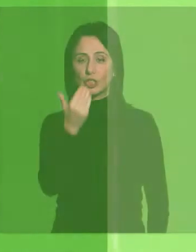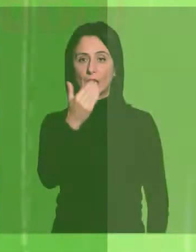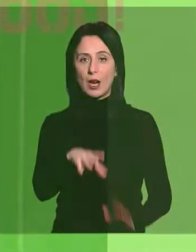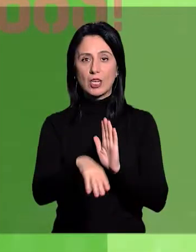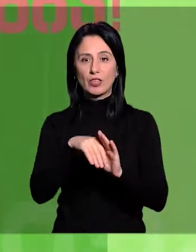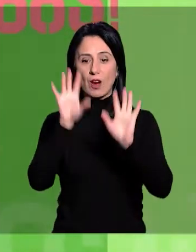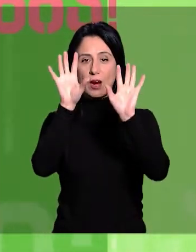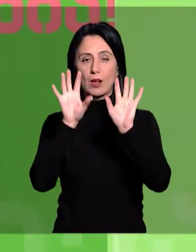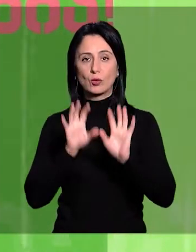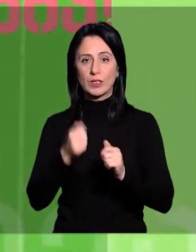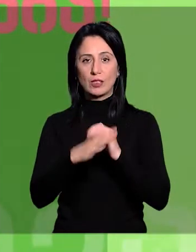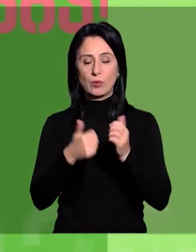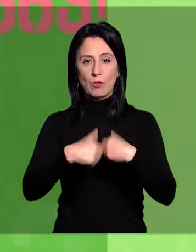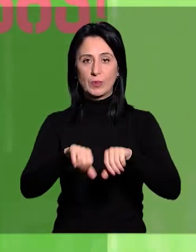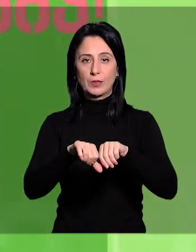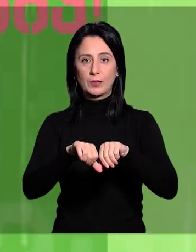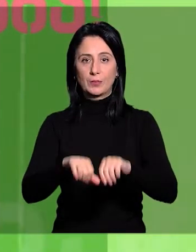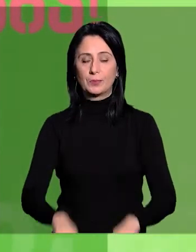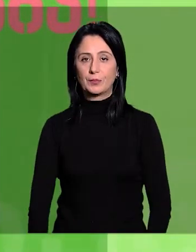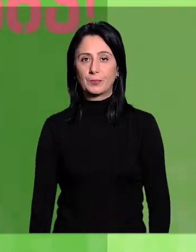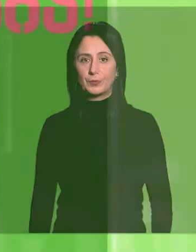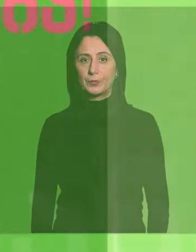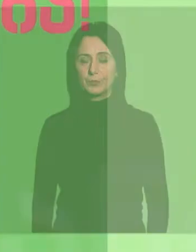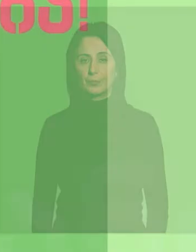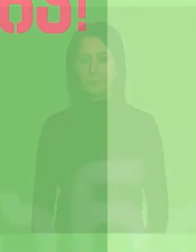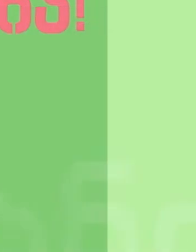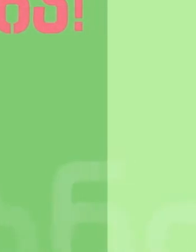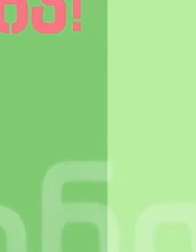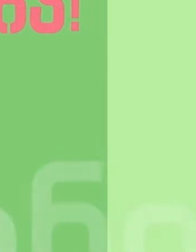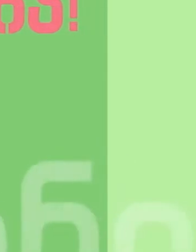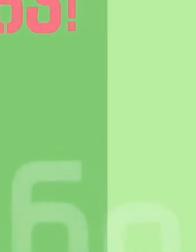Կոնդրությոն նորենք է կենտրոնական ընտրական հանձնաժողով։